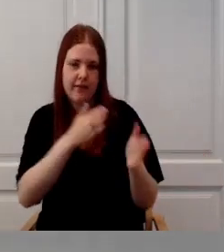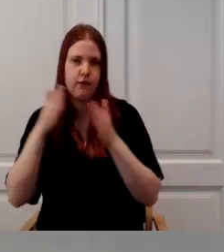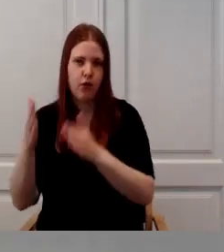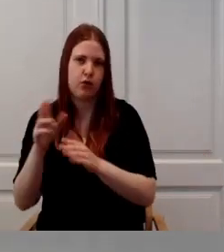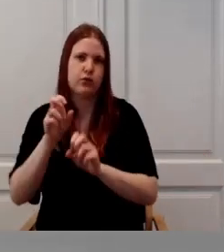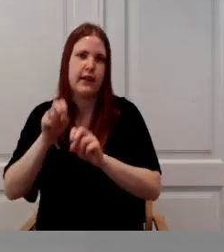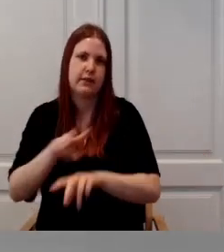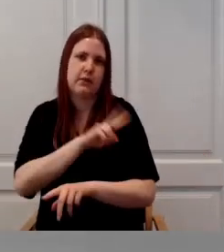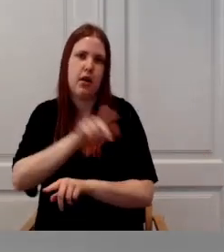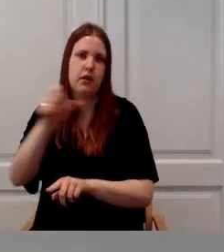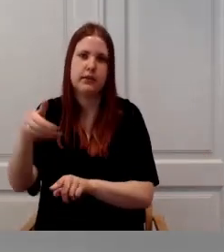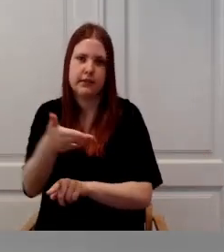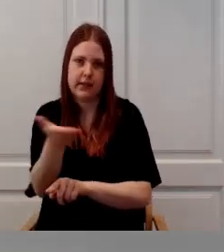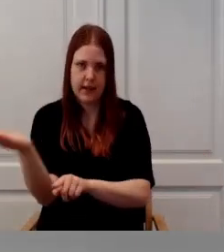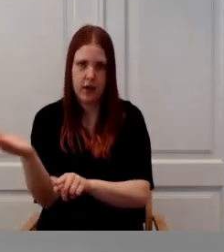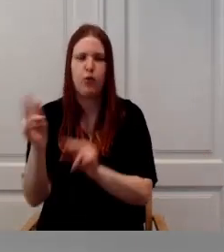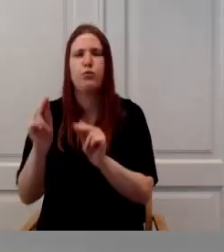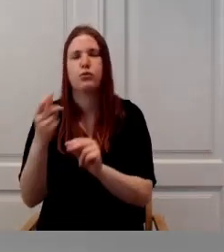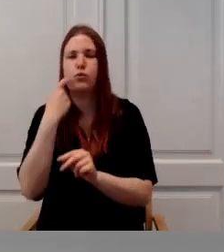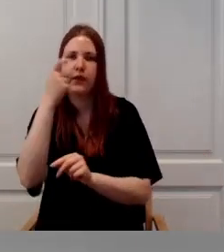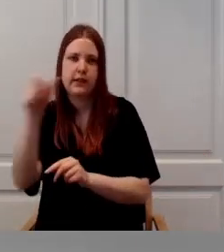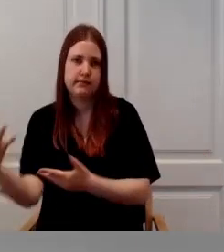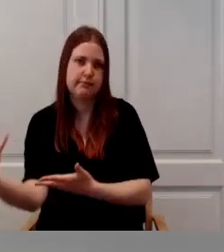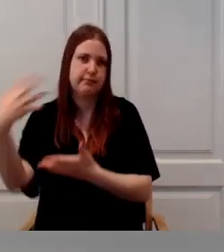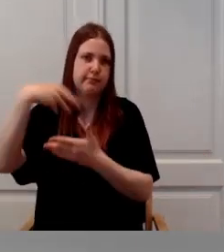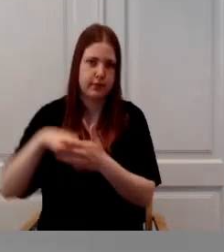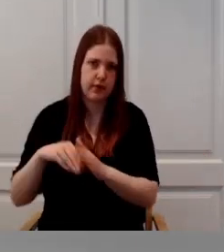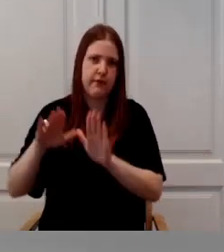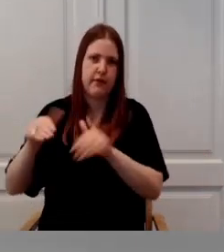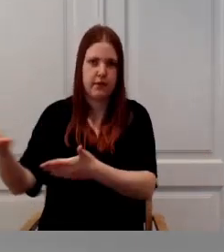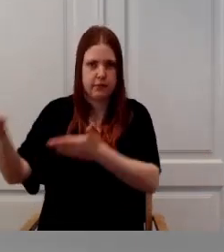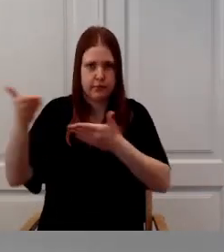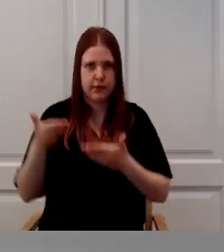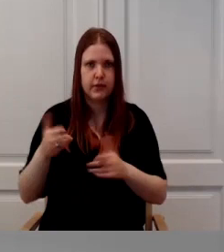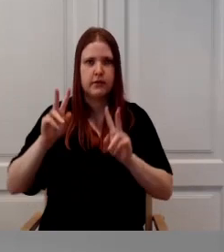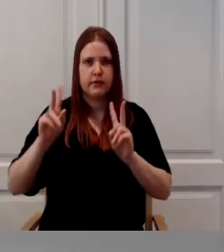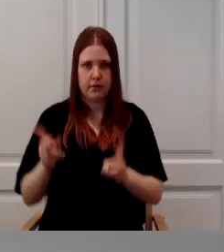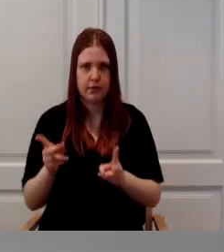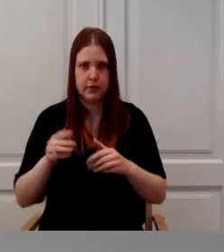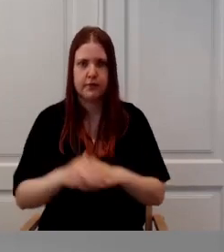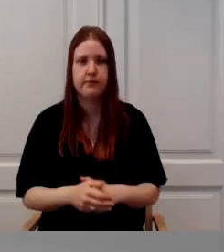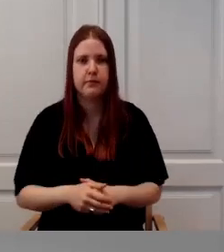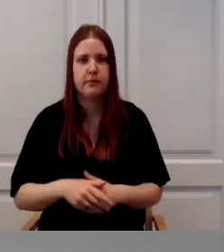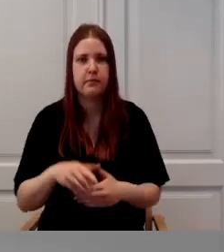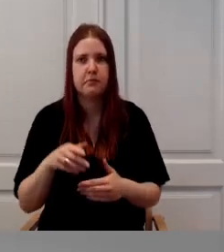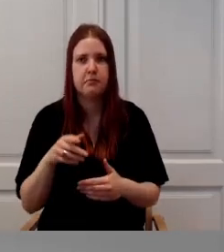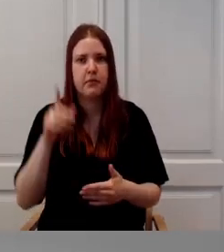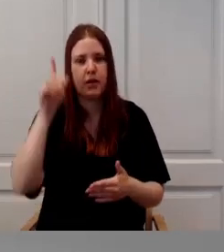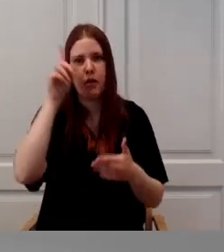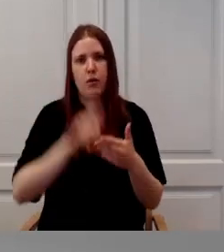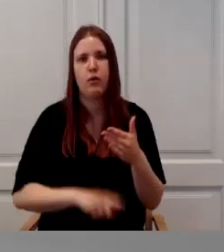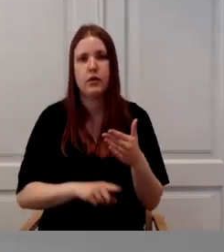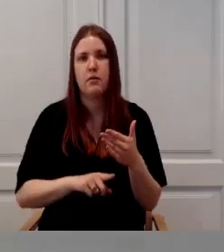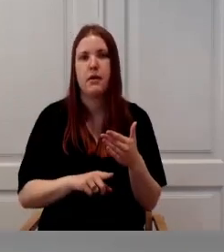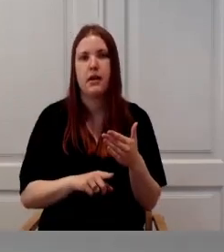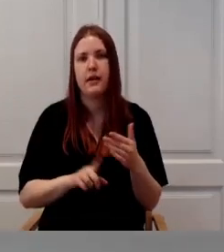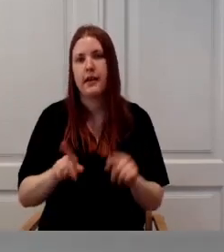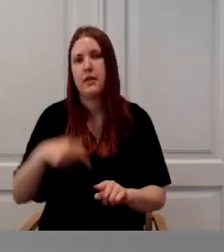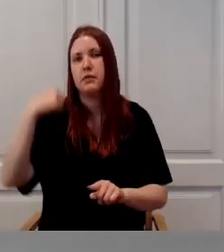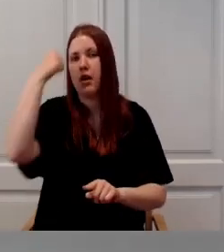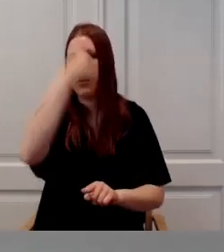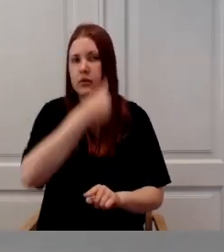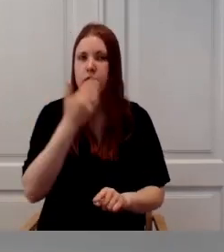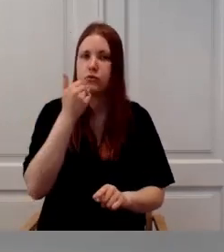aga loomulikult ka teised huvilised on seal oodatud. Ja soovime, et me saaksime see rakendada alates järgmise aasta